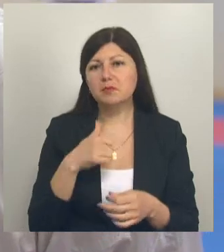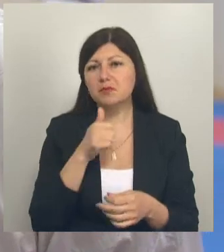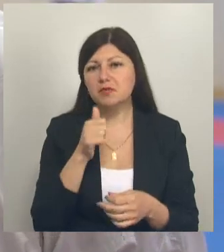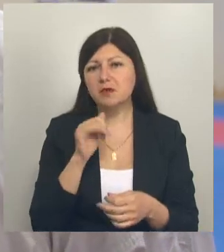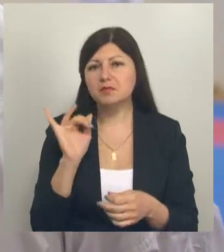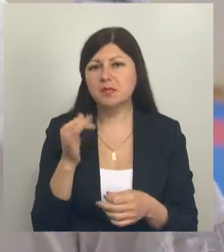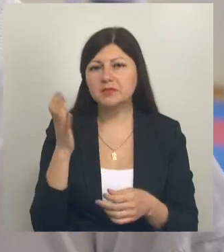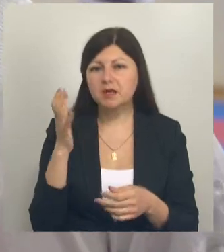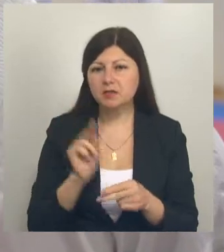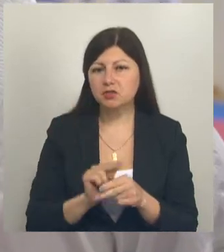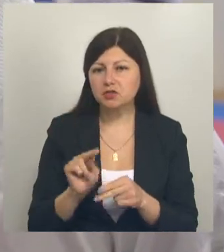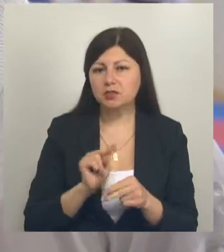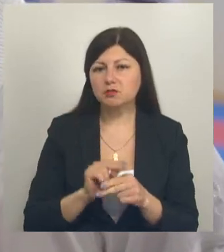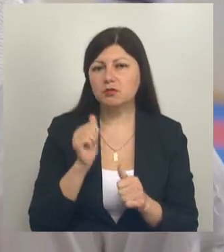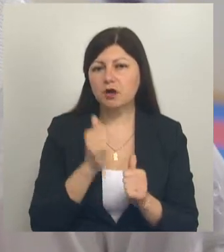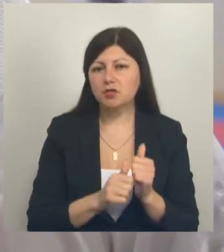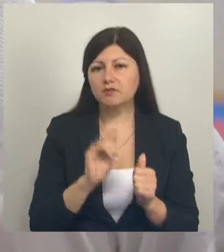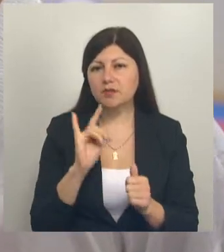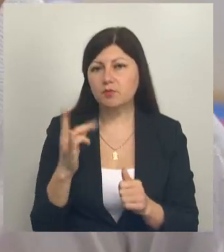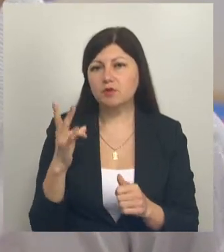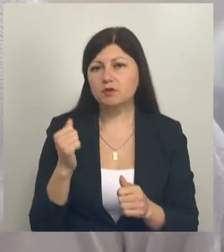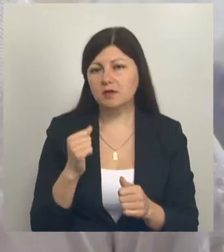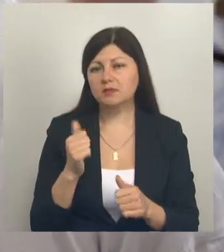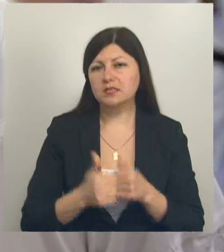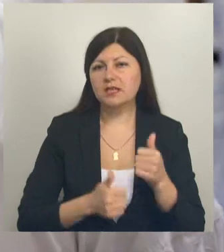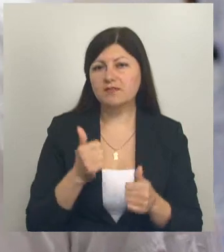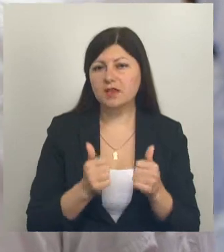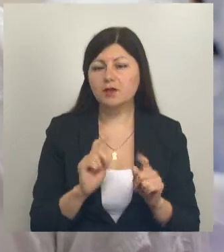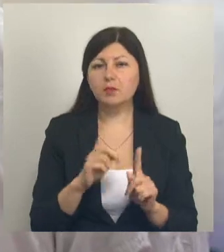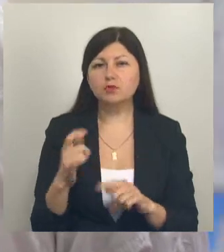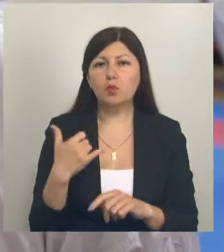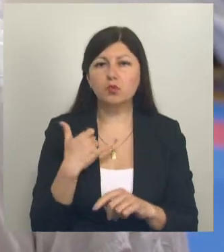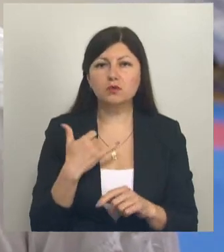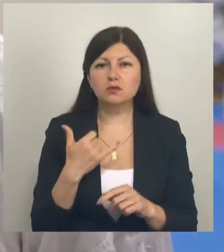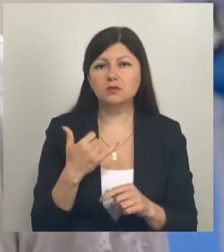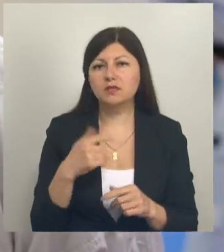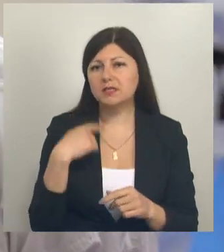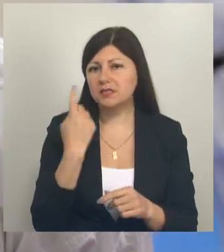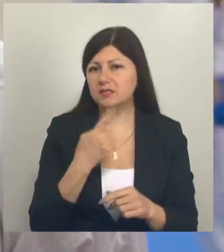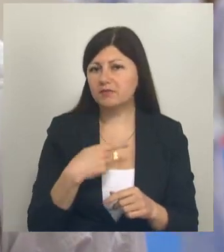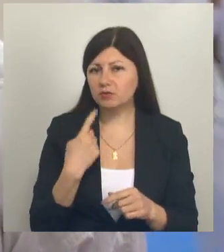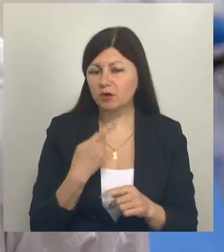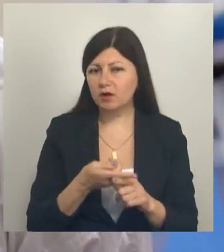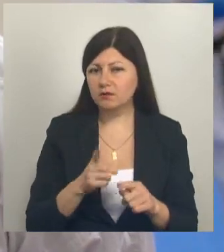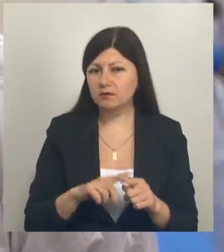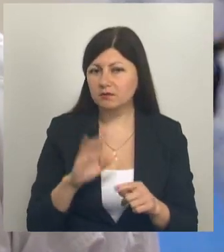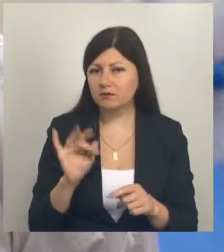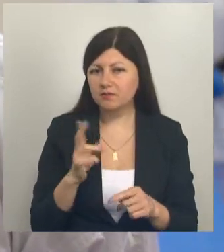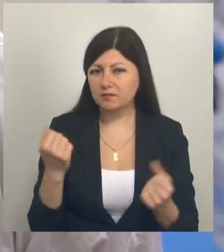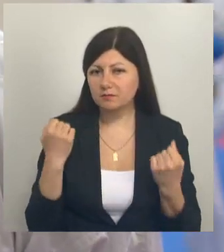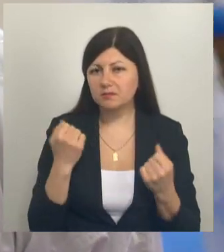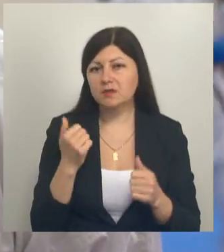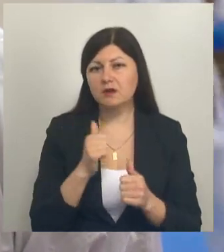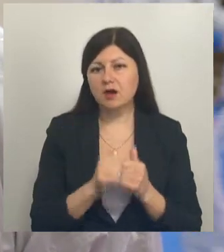психологически настроить каждого ребенка на соревнованиях. Потому что у нас вид спорта индивидуальный. И каждому спортсмену